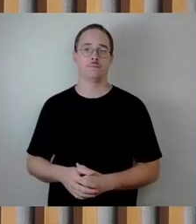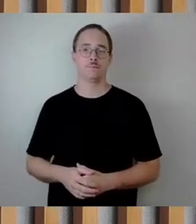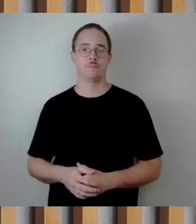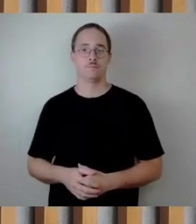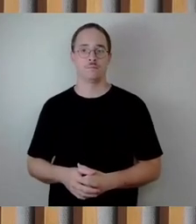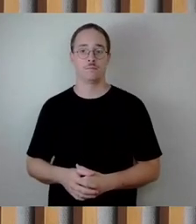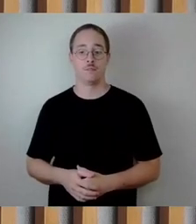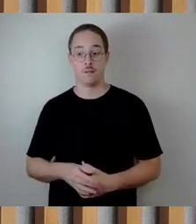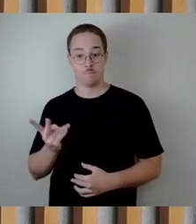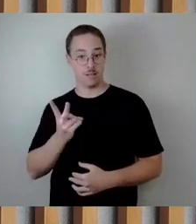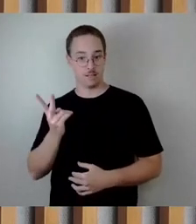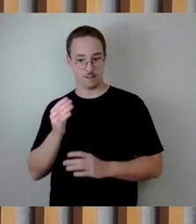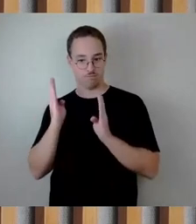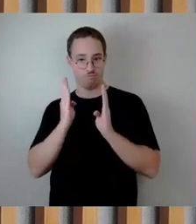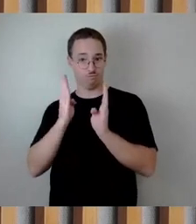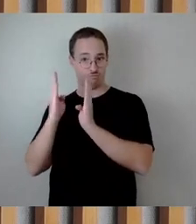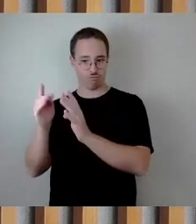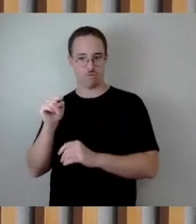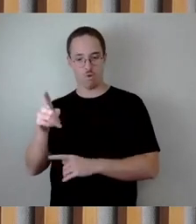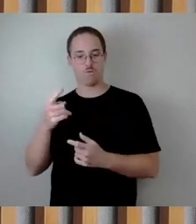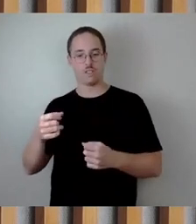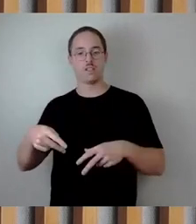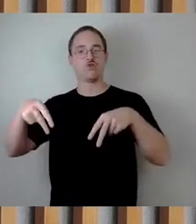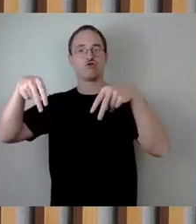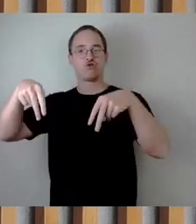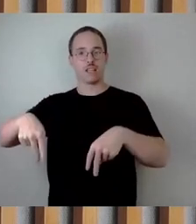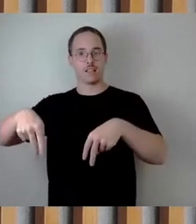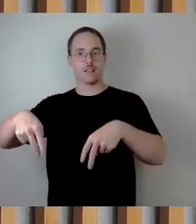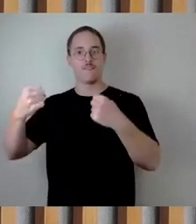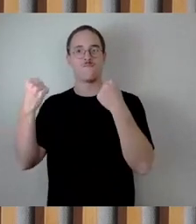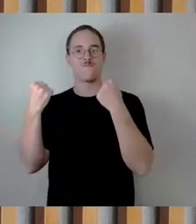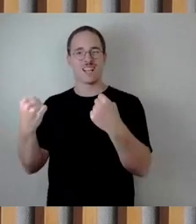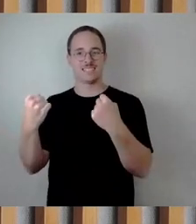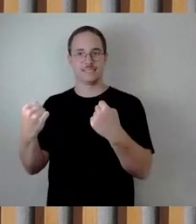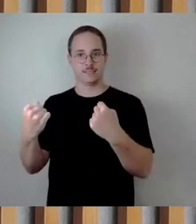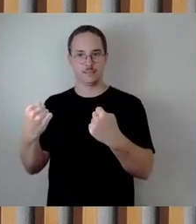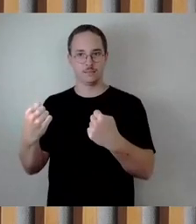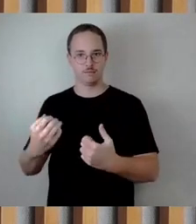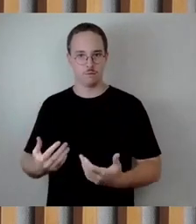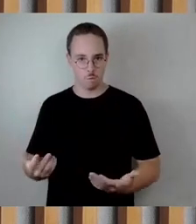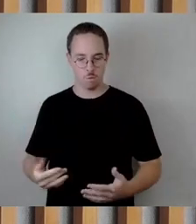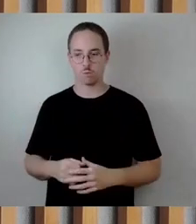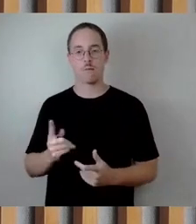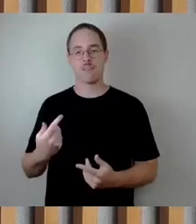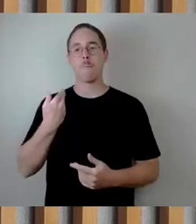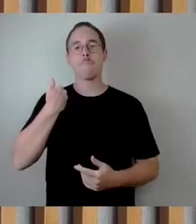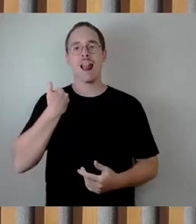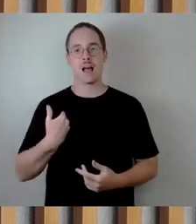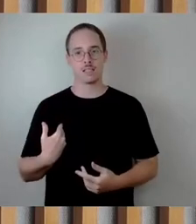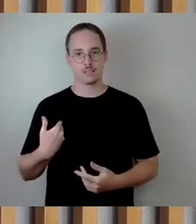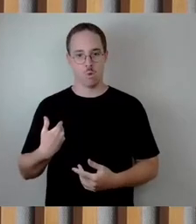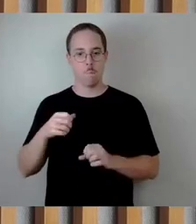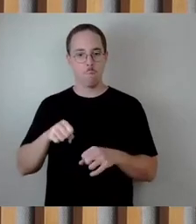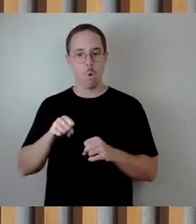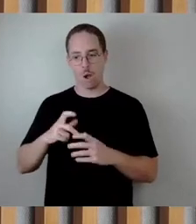beiden Brückenzüge zu gewährleisten oder sogar ihre Belastbarkeit zu erhöhen? Denn es